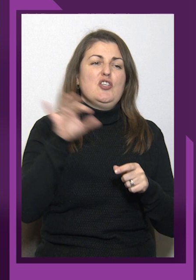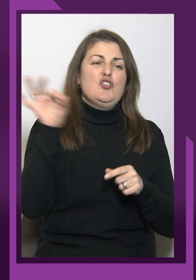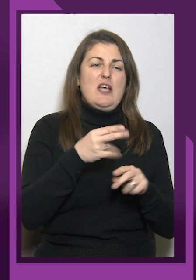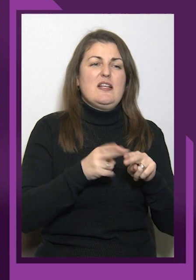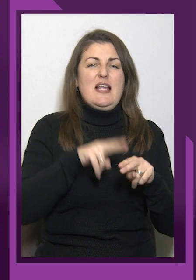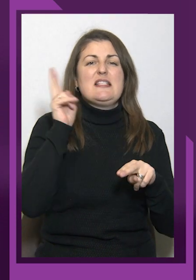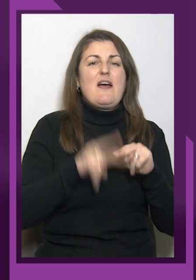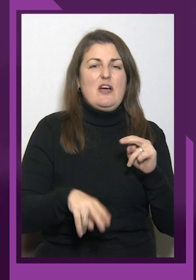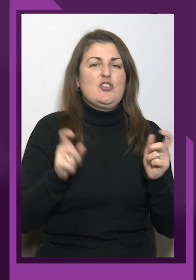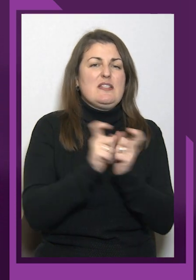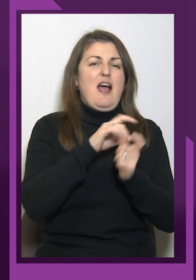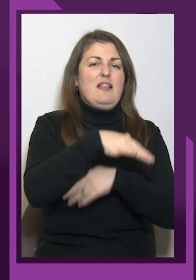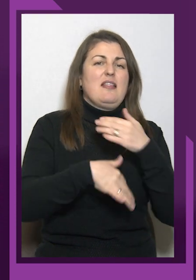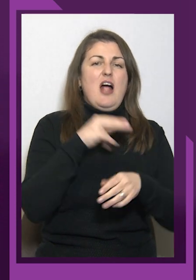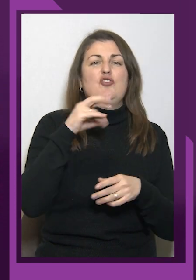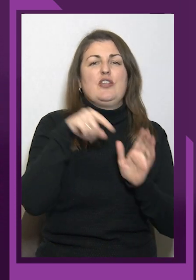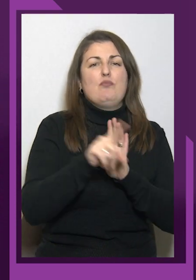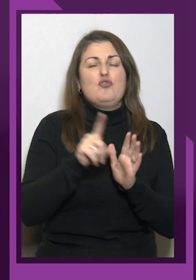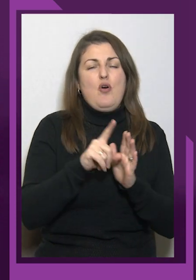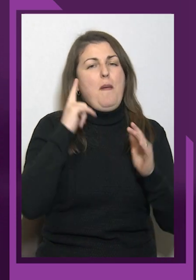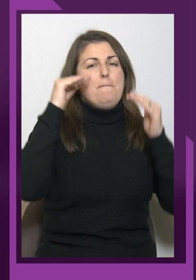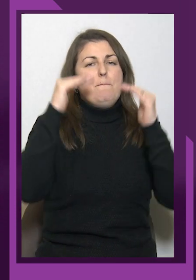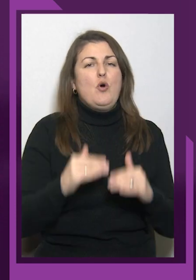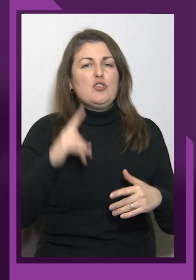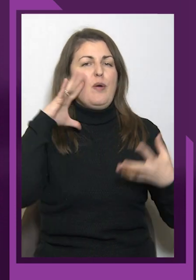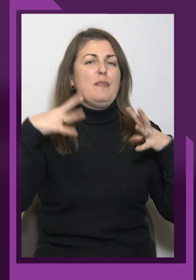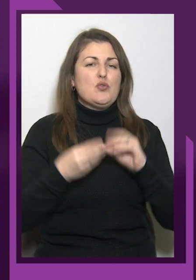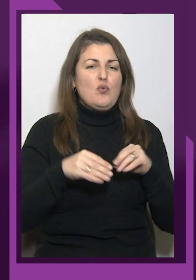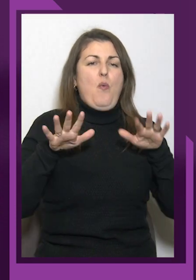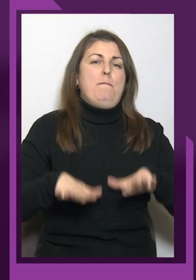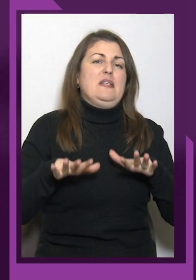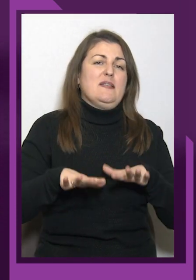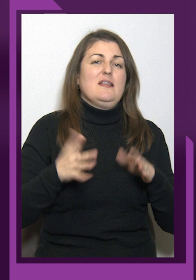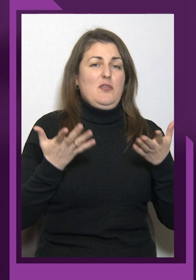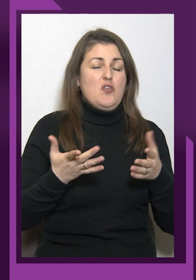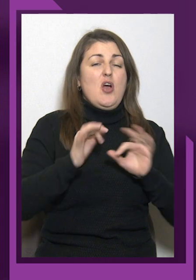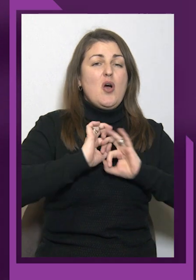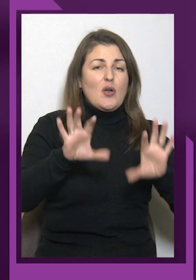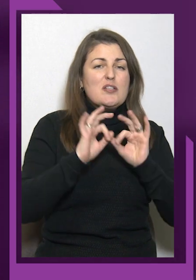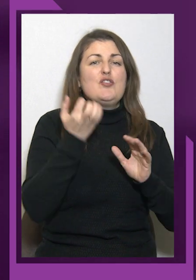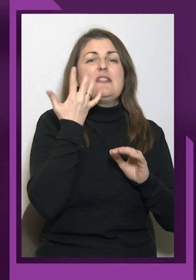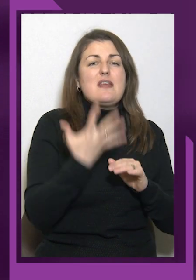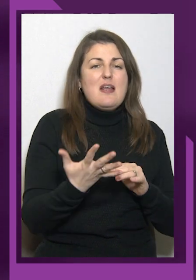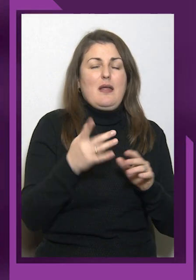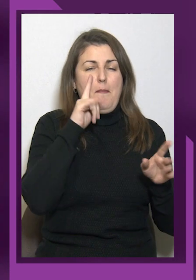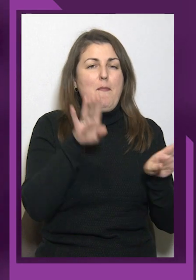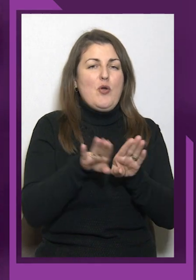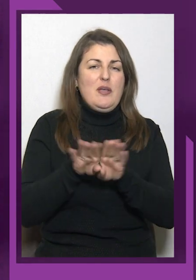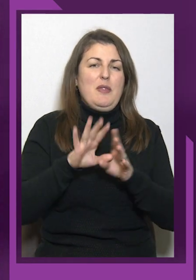підсумкове місце. Тож, розкажіть, скільки подібних моментів було вже, безпосередньо, у Тбілісі?